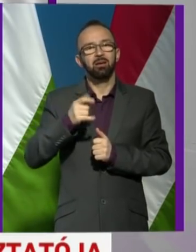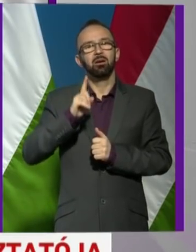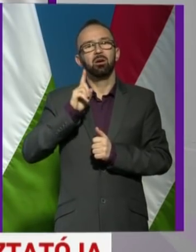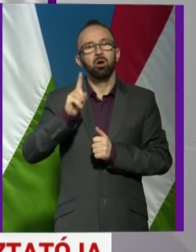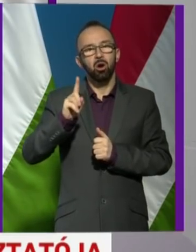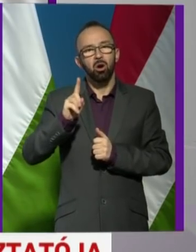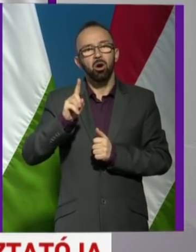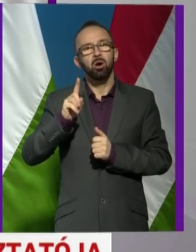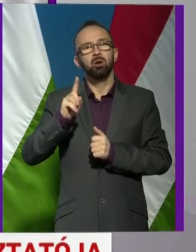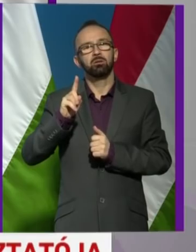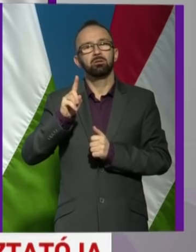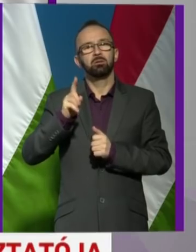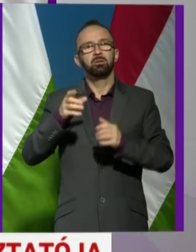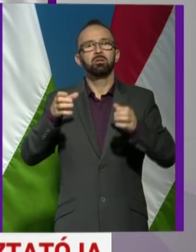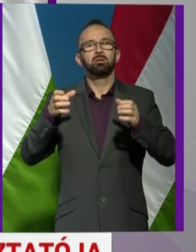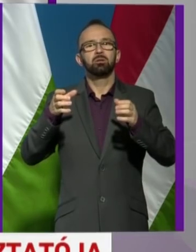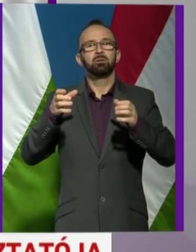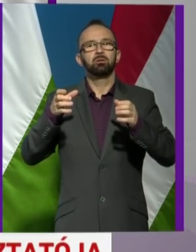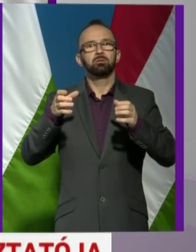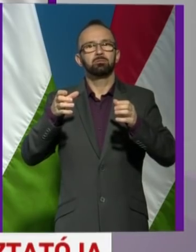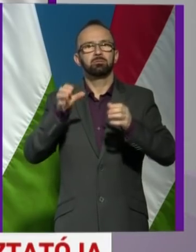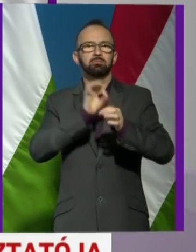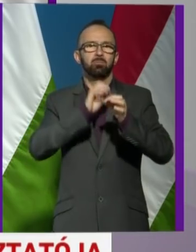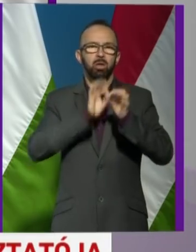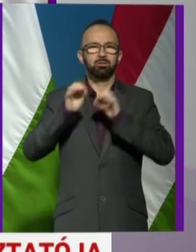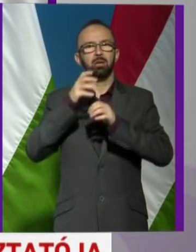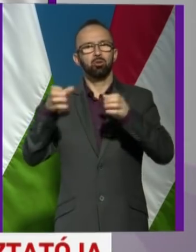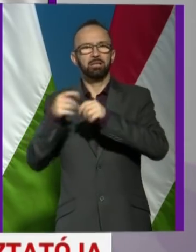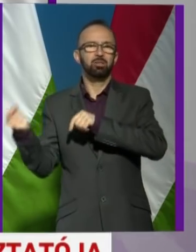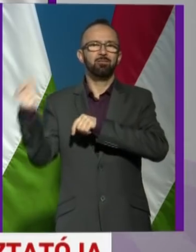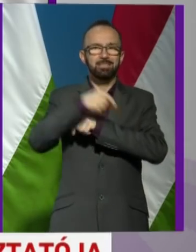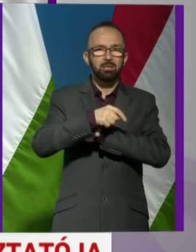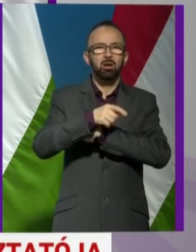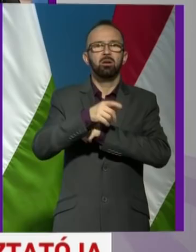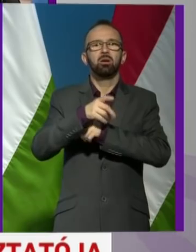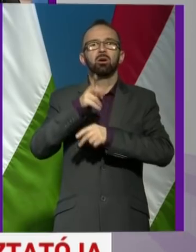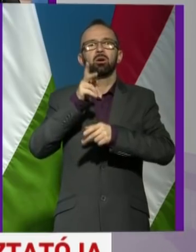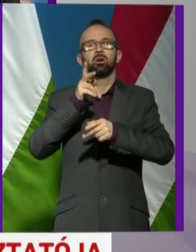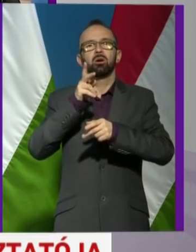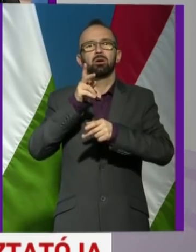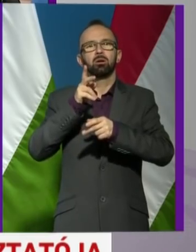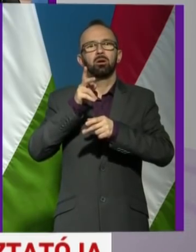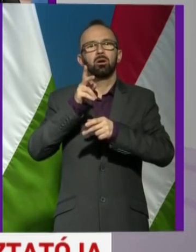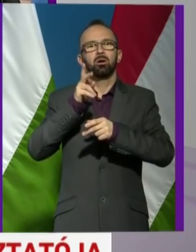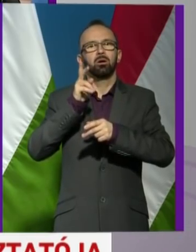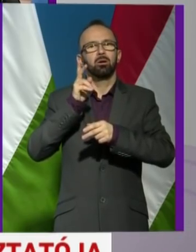a vesztegzár alatt tömegesen elkezdenek visszajönni Magyarországra, akkor nem nő-e